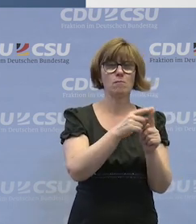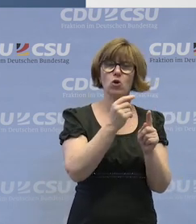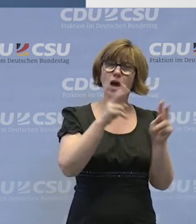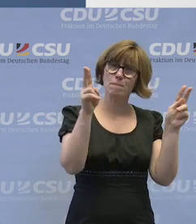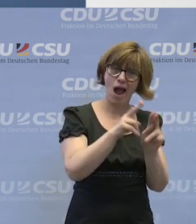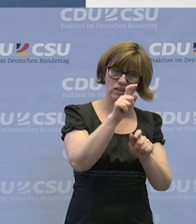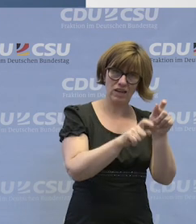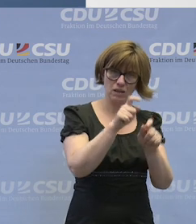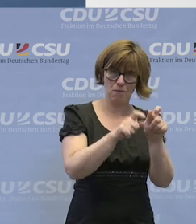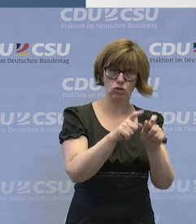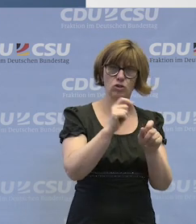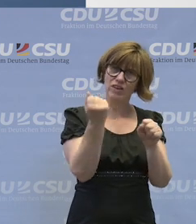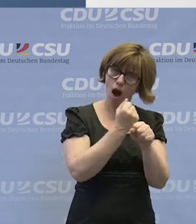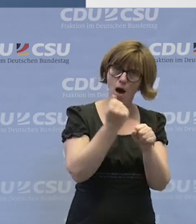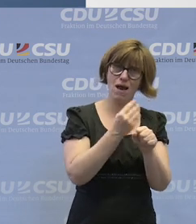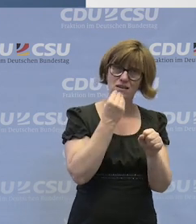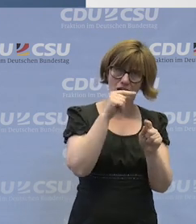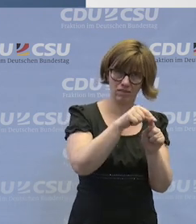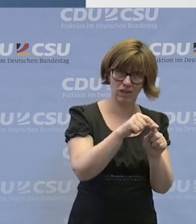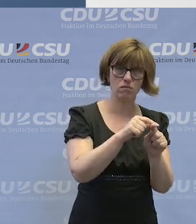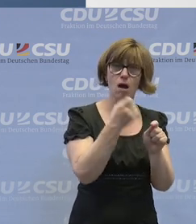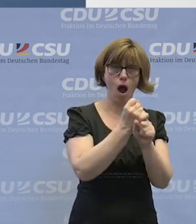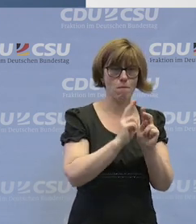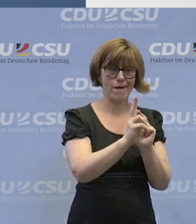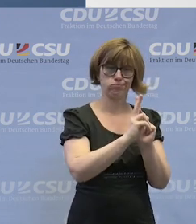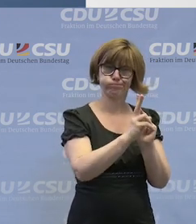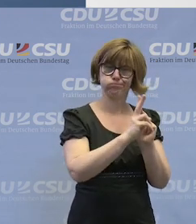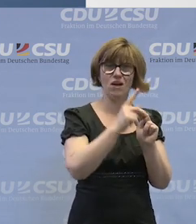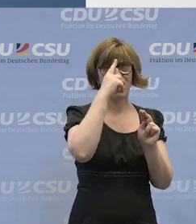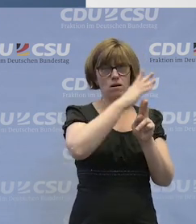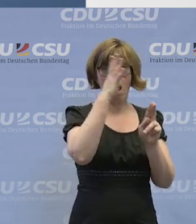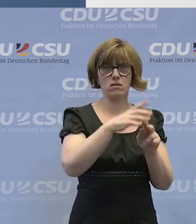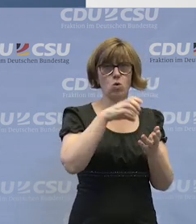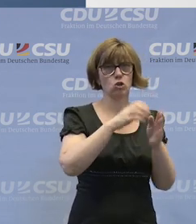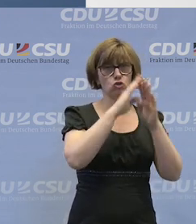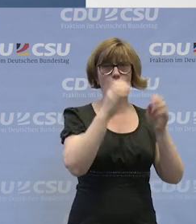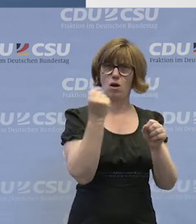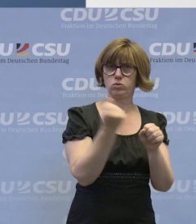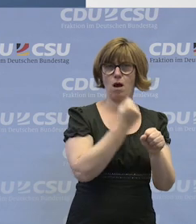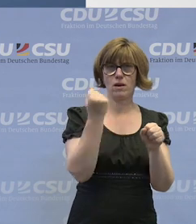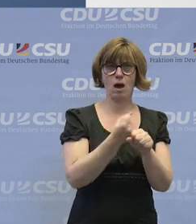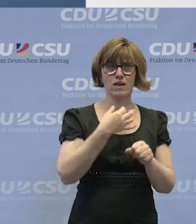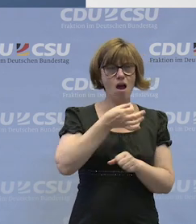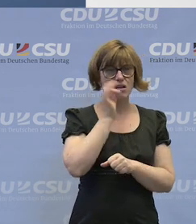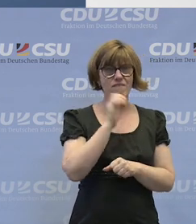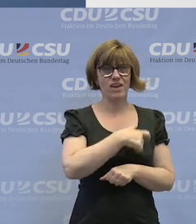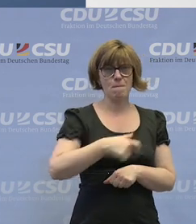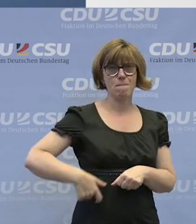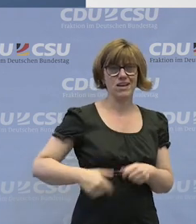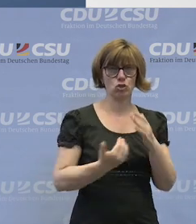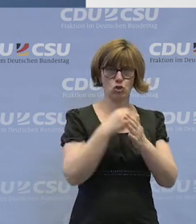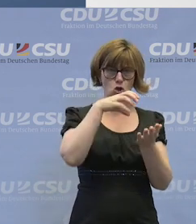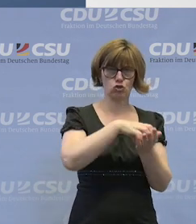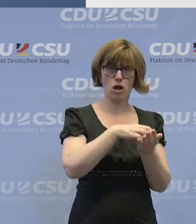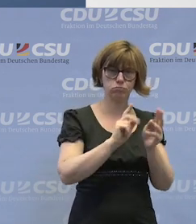Beeinträchtigten, die dort ihrer Arbeit nachgehen, die gehen ins Rathaus, ins Stadthaus. Wir haben einen Café in der Mainzer Neustadt.